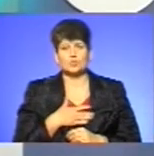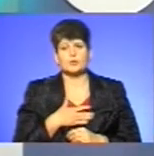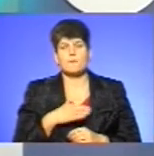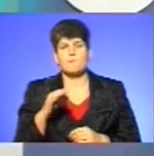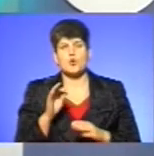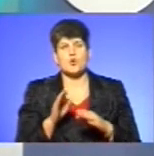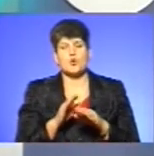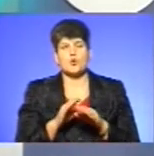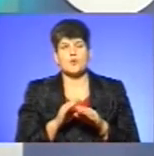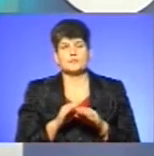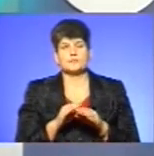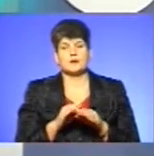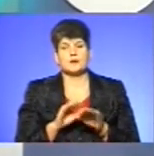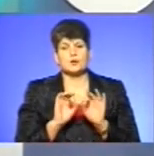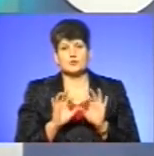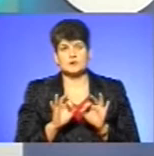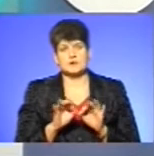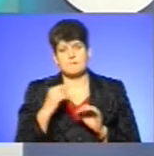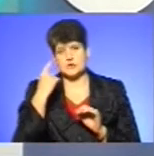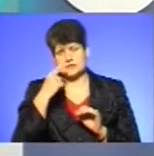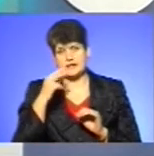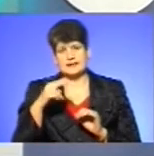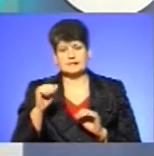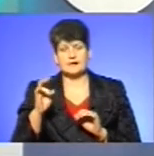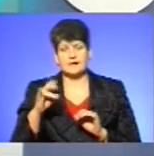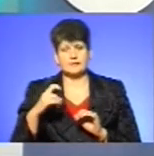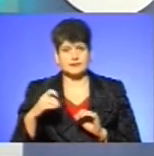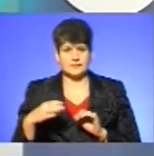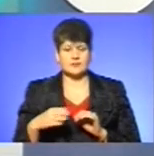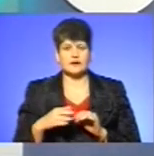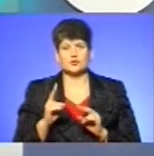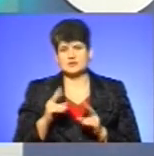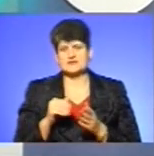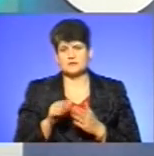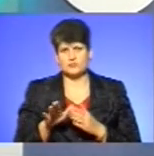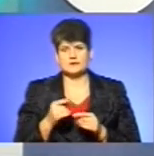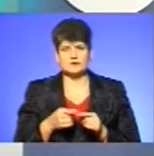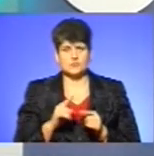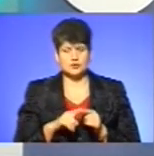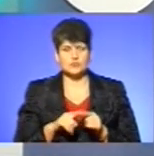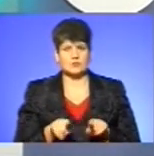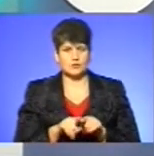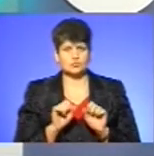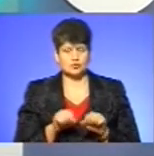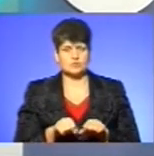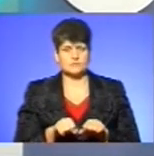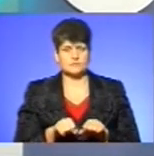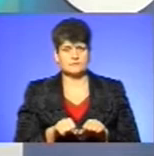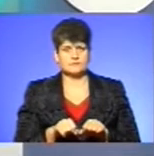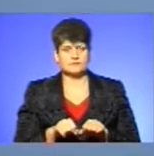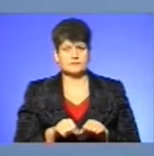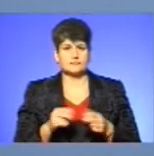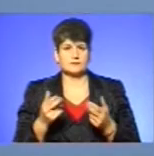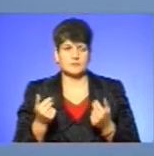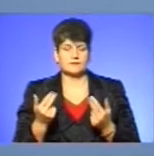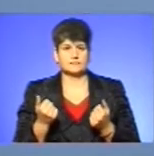розповсюдження персональних даних. Бачимо, що певна кількість людей відмовилася від такої функції. Так також можна, так? Звісно,